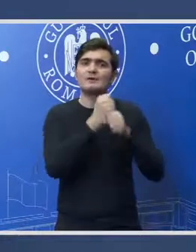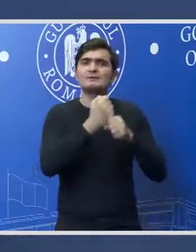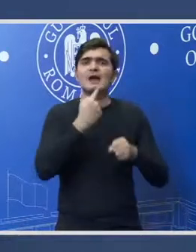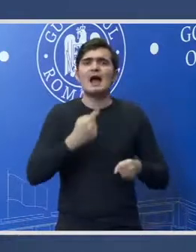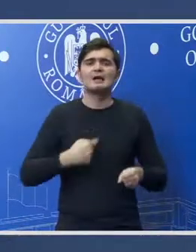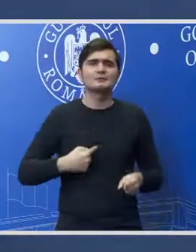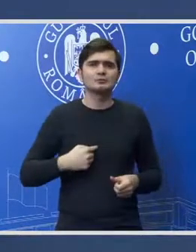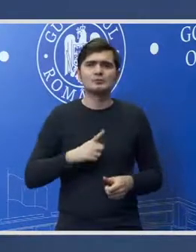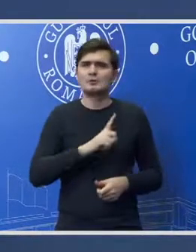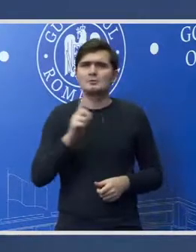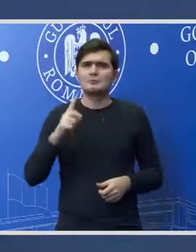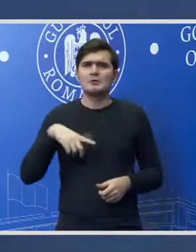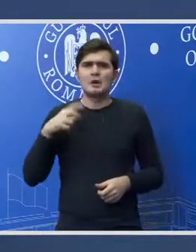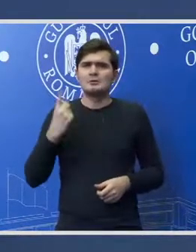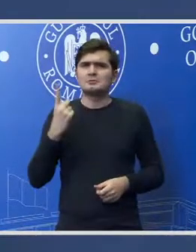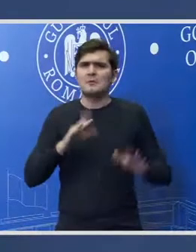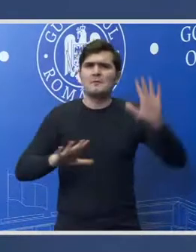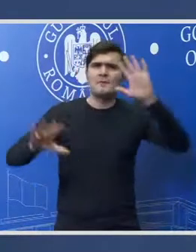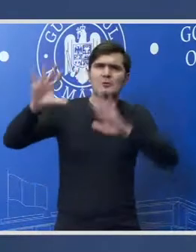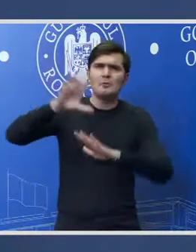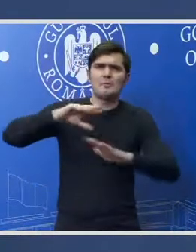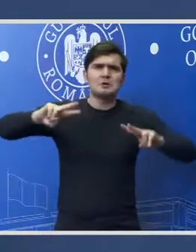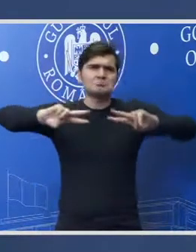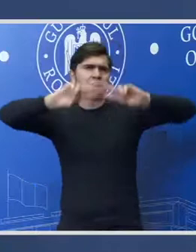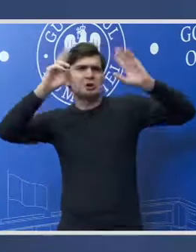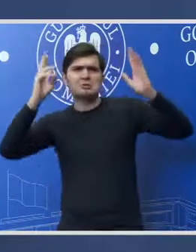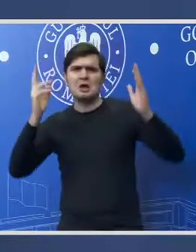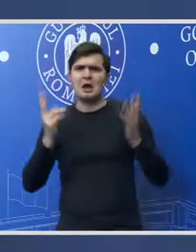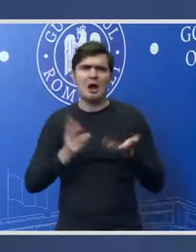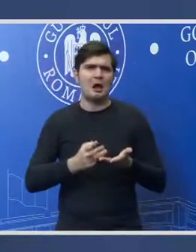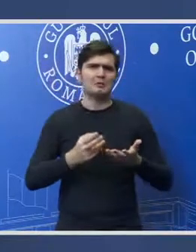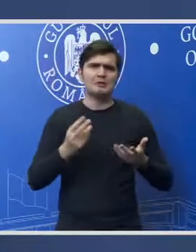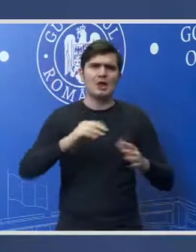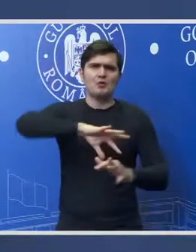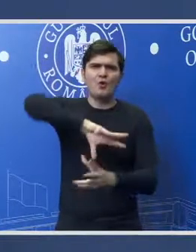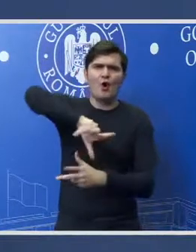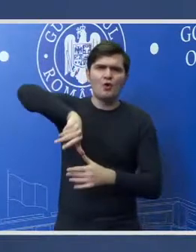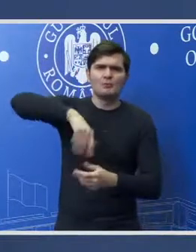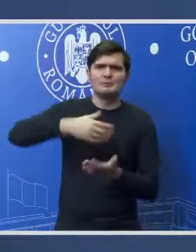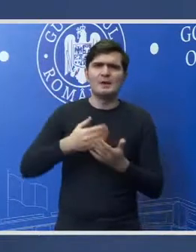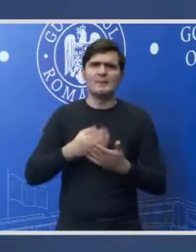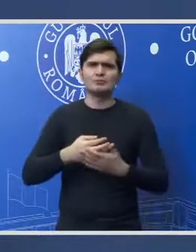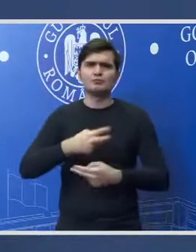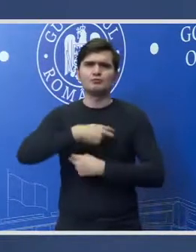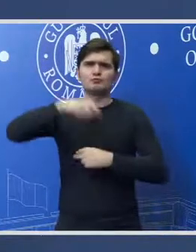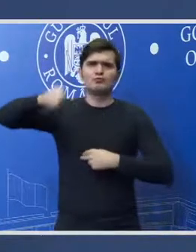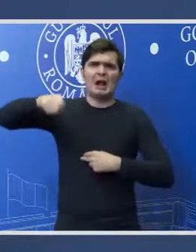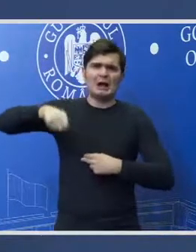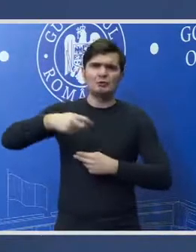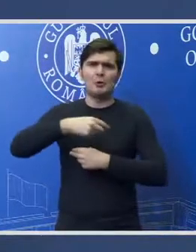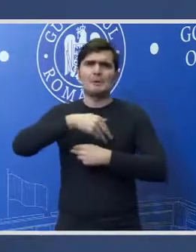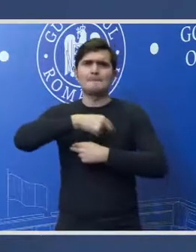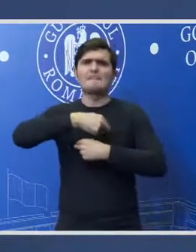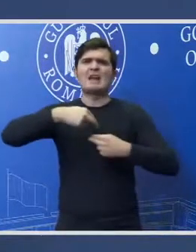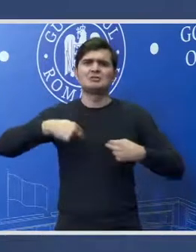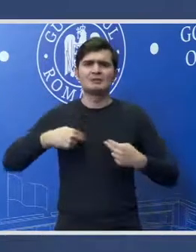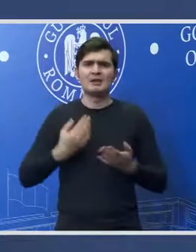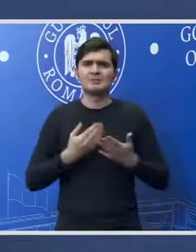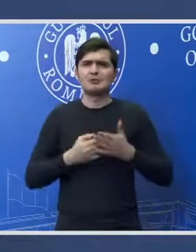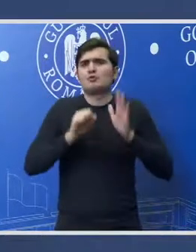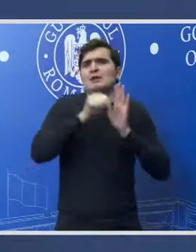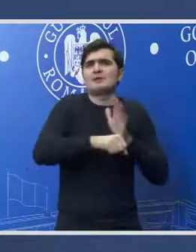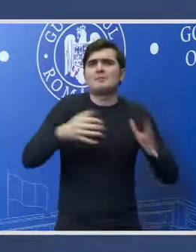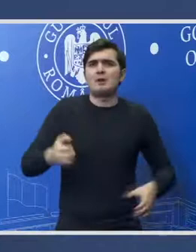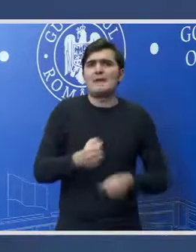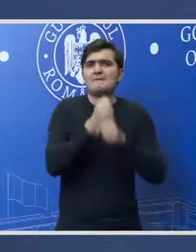face cu un fenomen generalizat de corupție în rândul magistraților care să impună înființarea